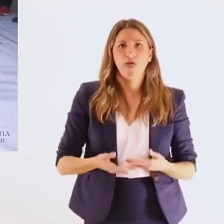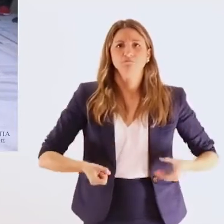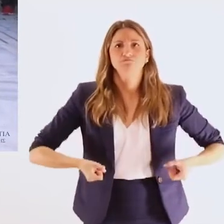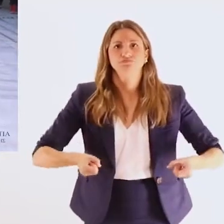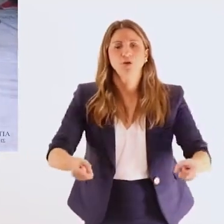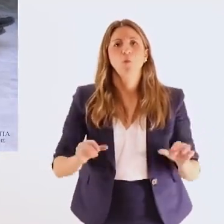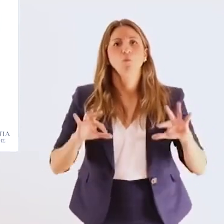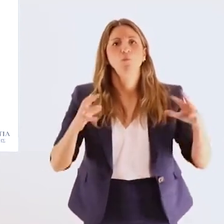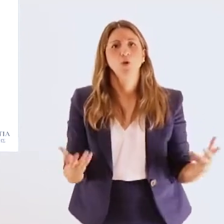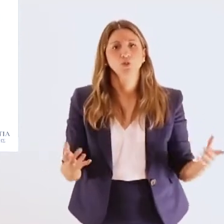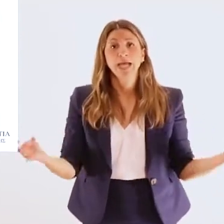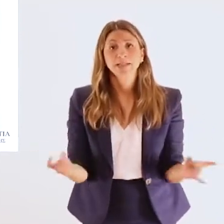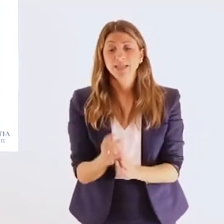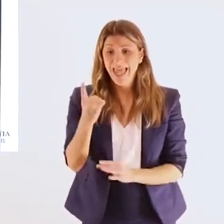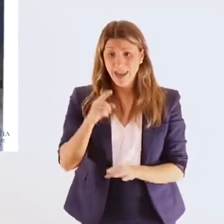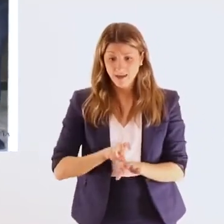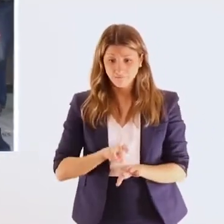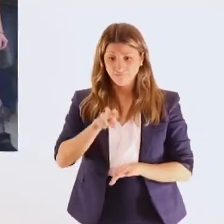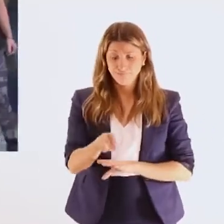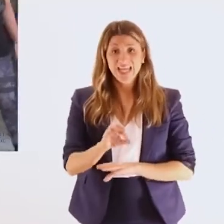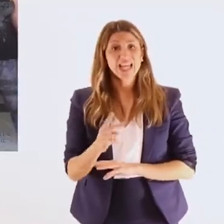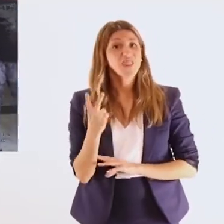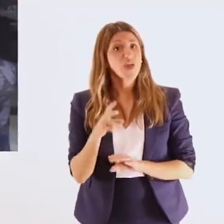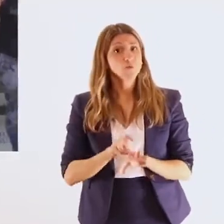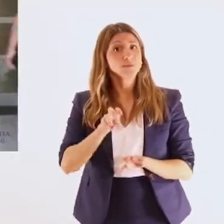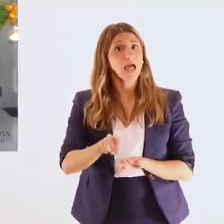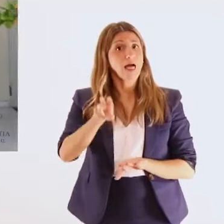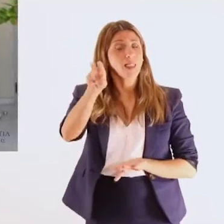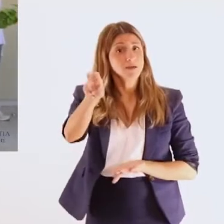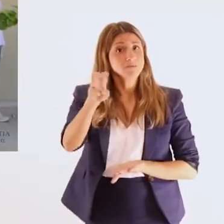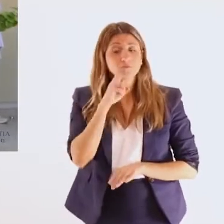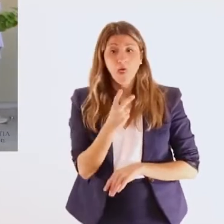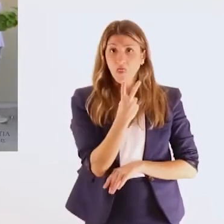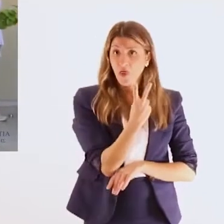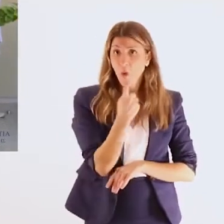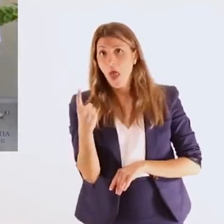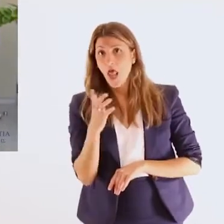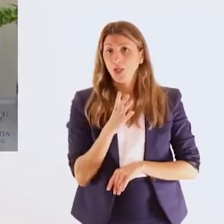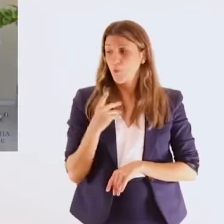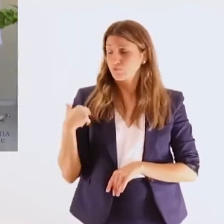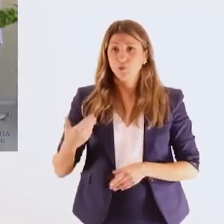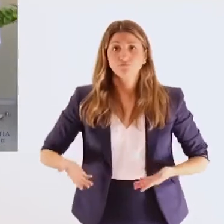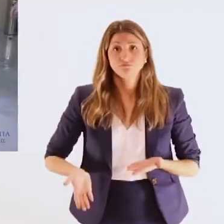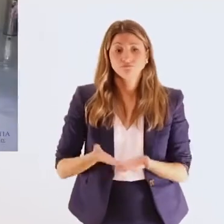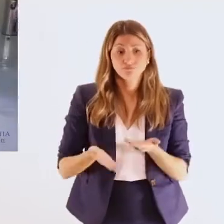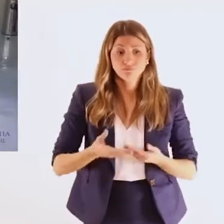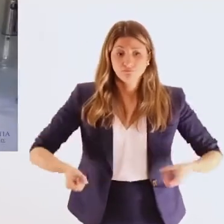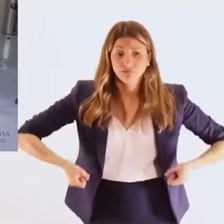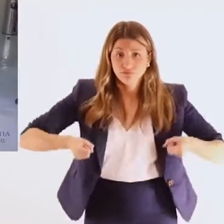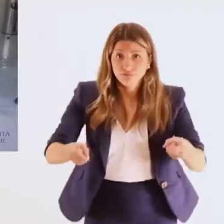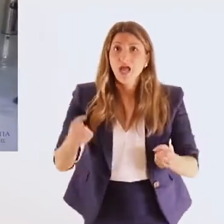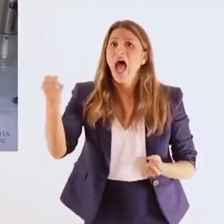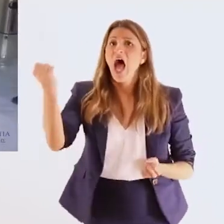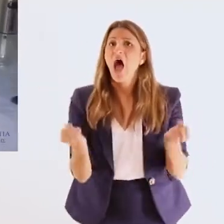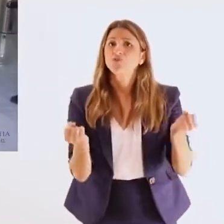πως μπορούμε να βγούμε σταυτοκίνητο και όλο αυτό να μεταφραστεί σε γνώση ώστε αν εμφανιστεί